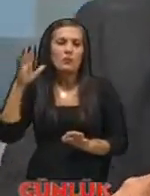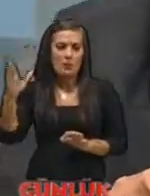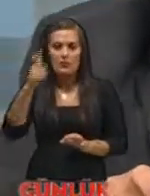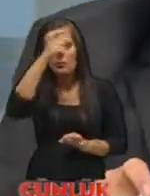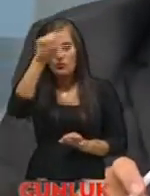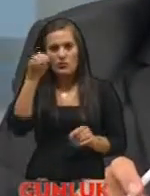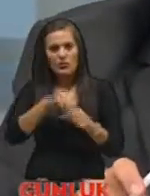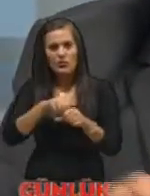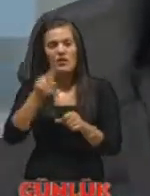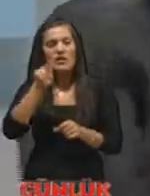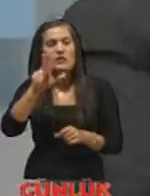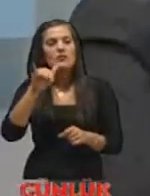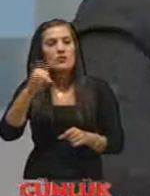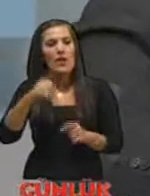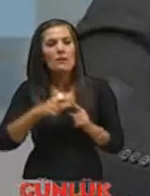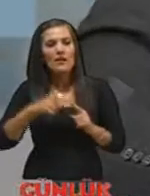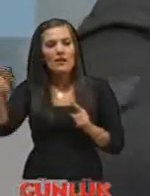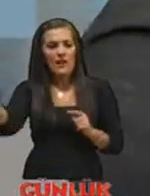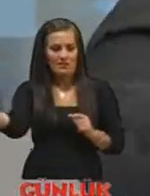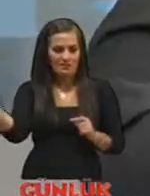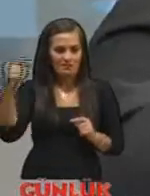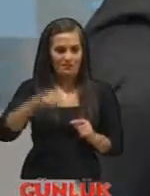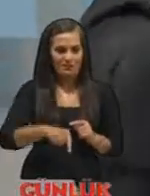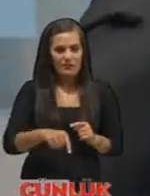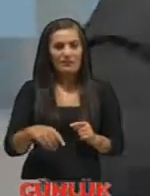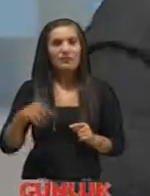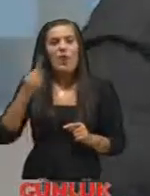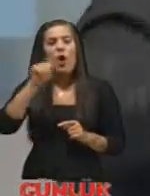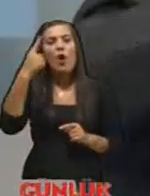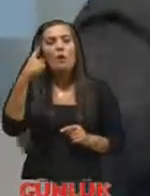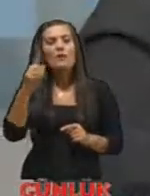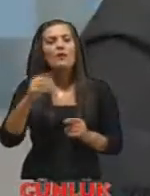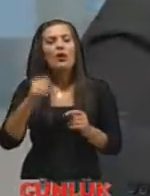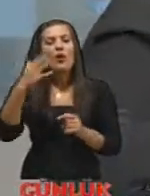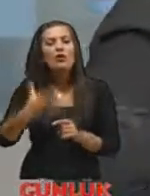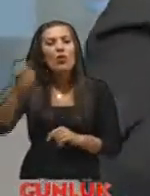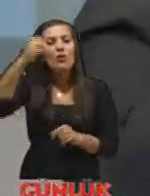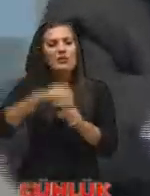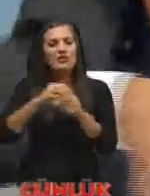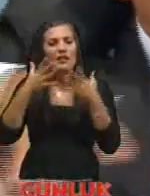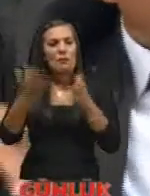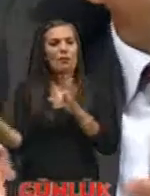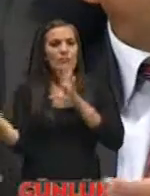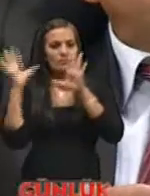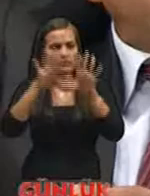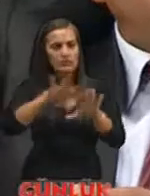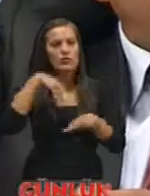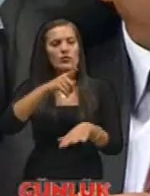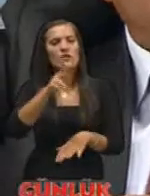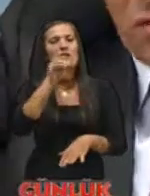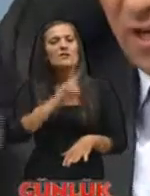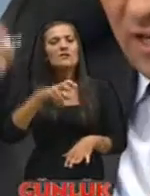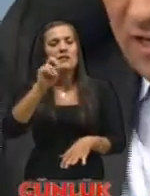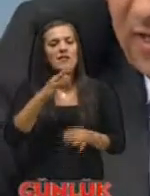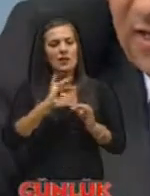Türkiye'den o 23 kilometrelik kısma geliyor. Anamuryum dengeleme 10 bin tonluk depoda toplanıyor. Oradan bu 80